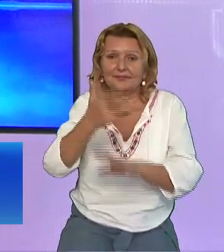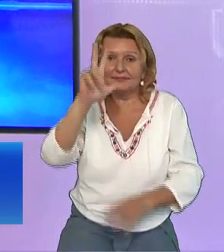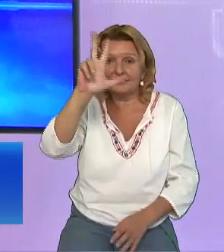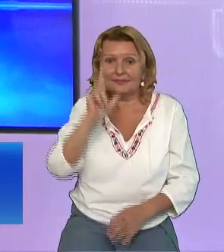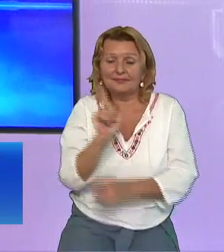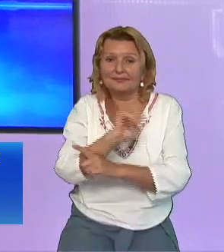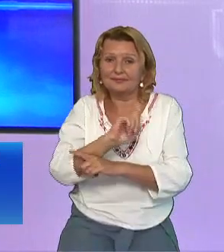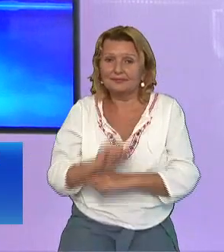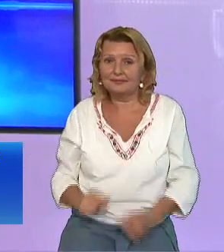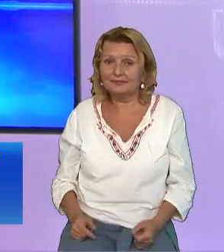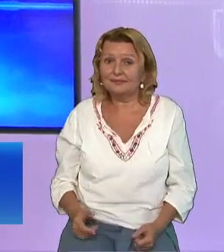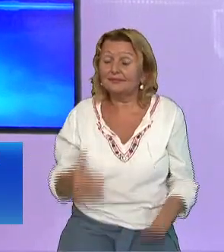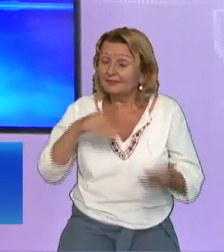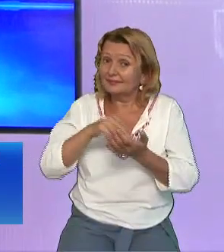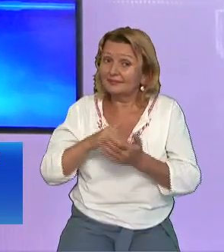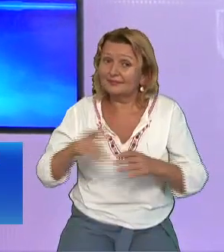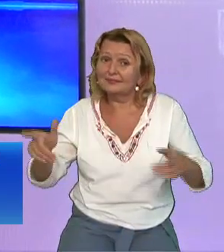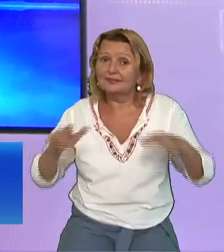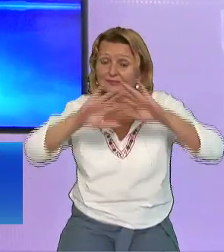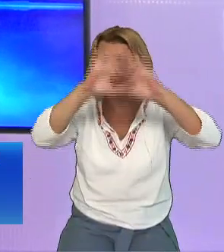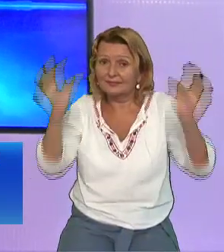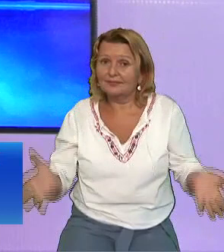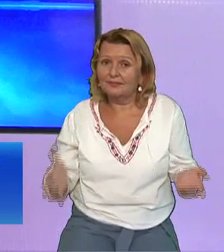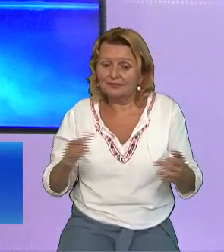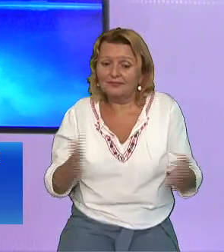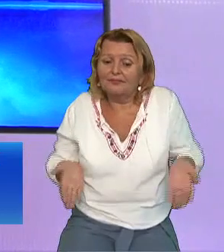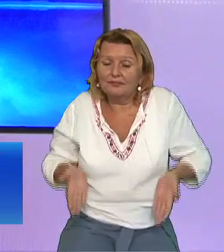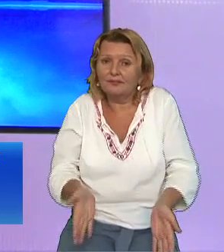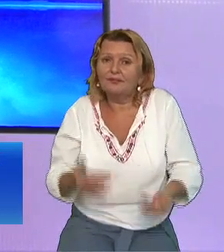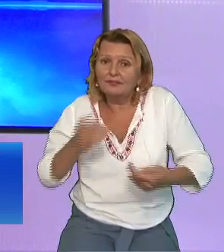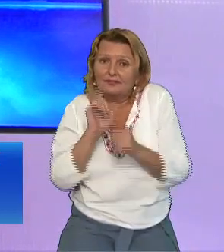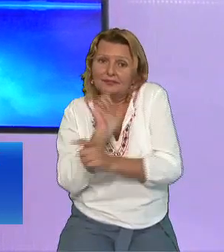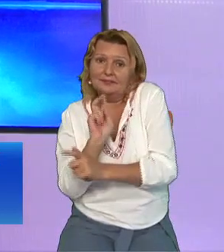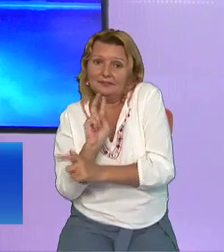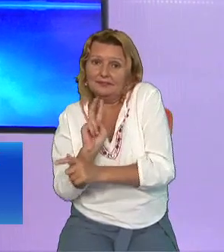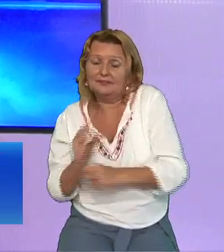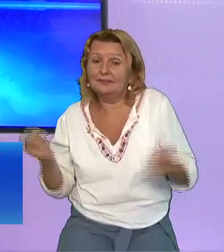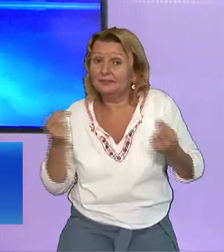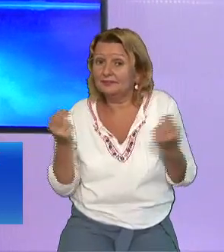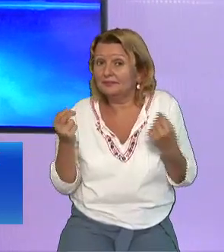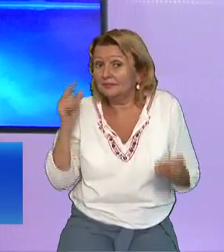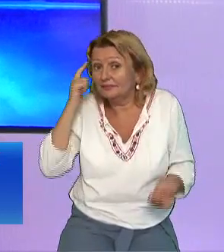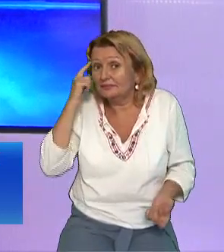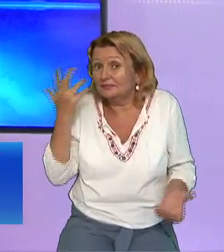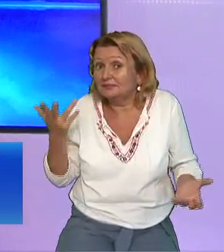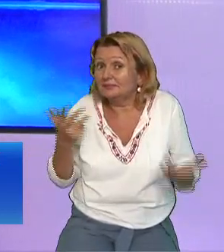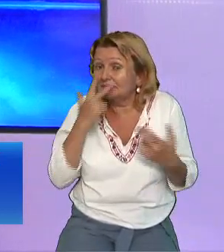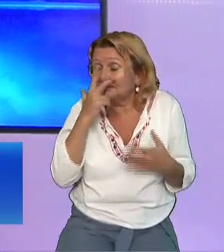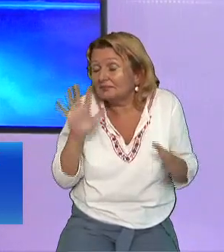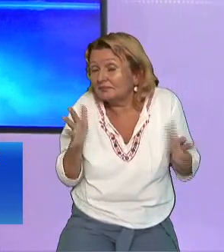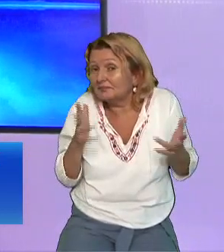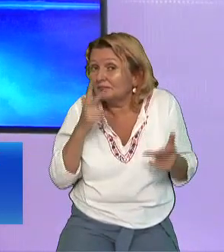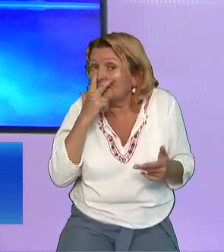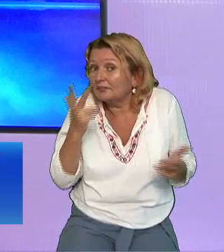noaptea Și să fure trupul Și apoi să se răspândească Vestea că a înviat Și așa mai departe Pilat nu mai suportă Zice Aveți o strajă deja